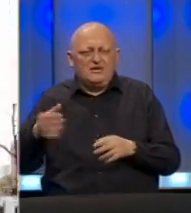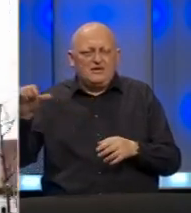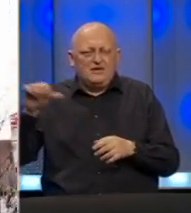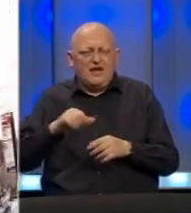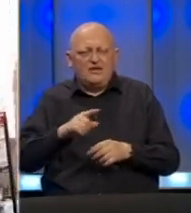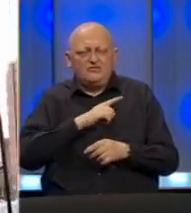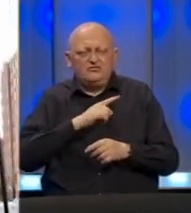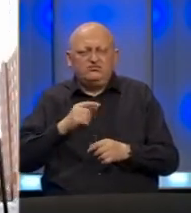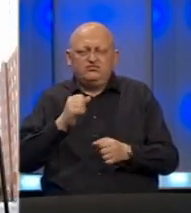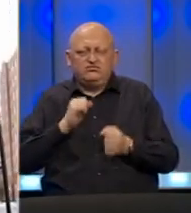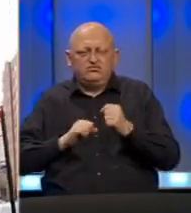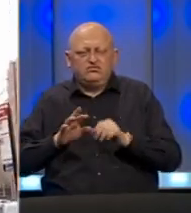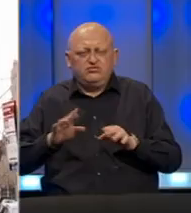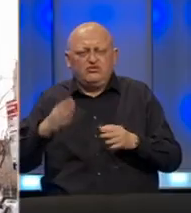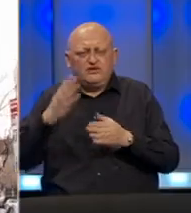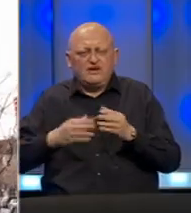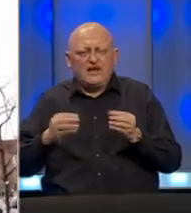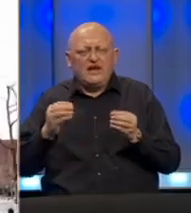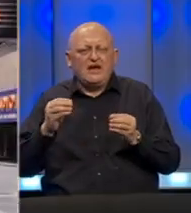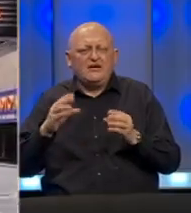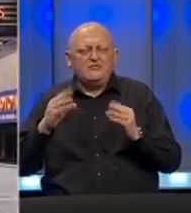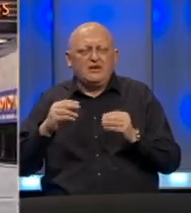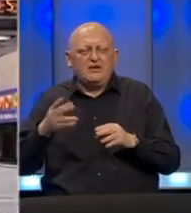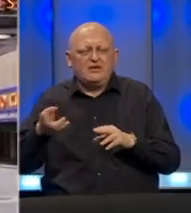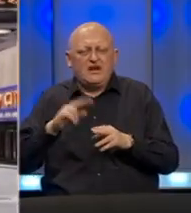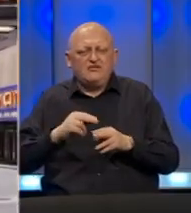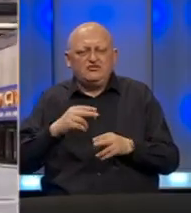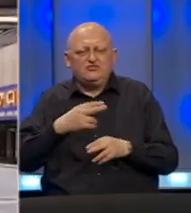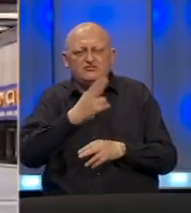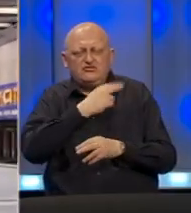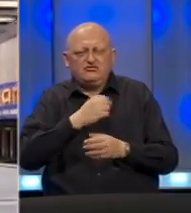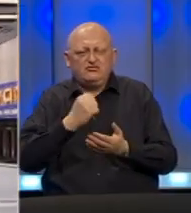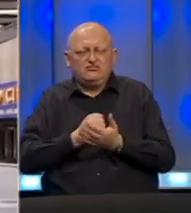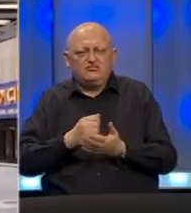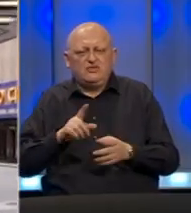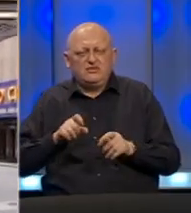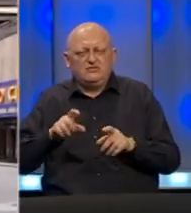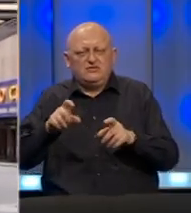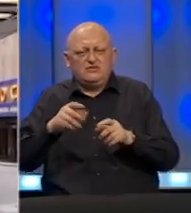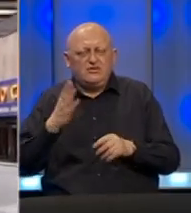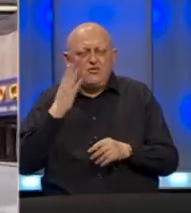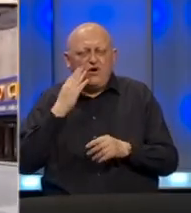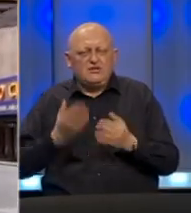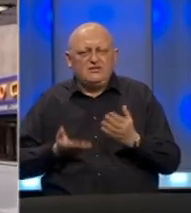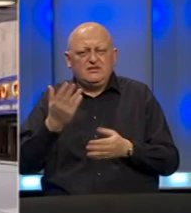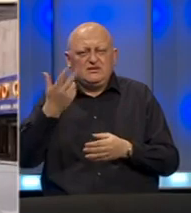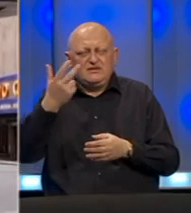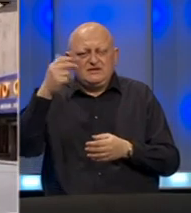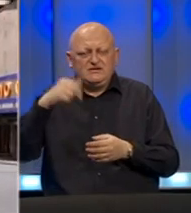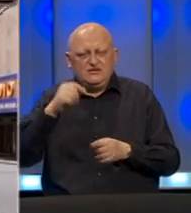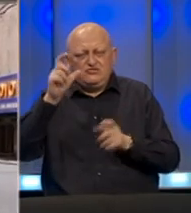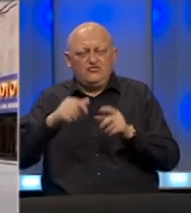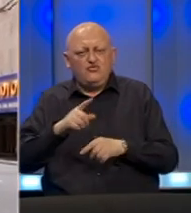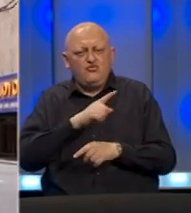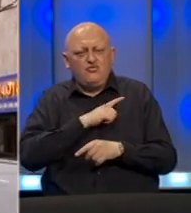stradala u pandemiji. Od kraja marta zabilježila je najveći broj službeno potvrđenih slučajeva zaraze. U Americi je više od 30.000 ljudi